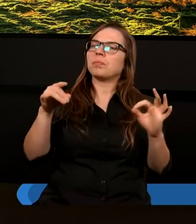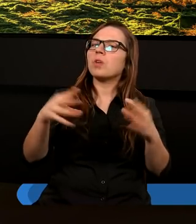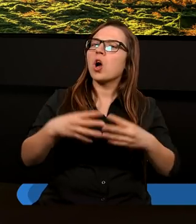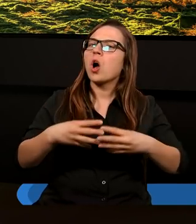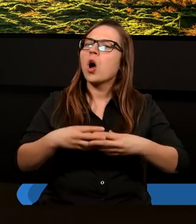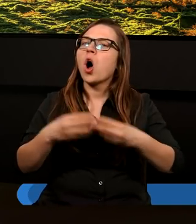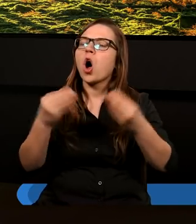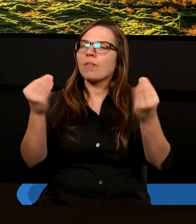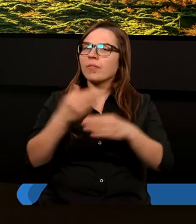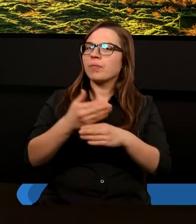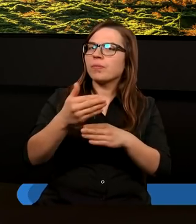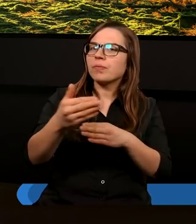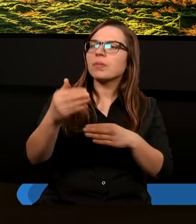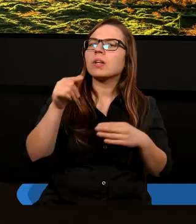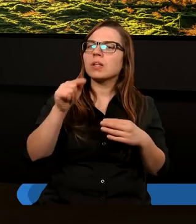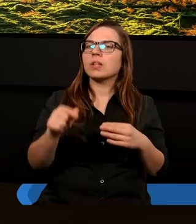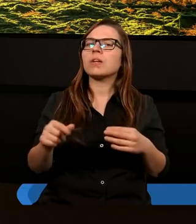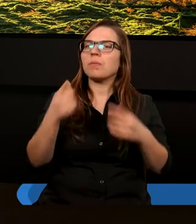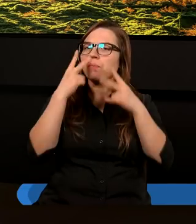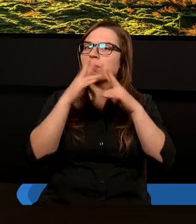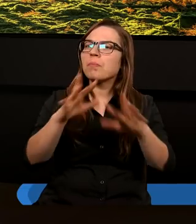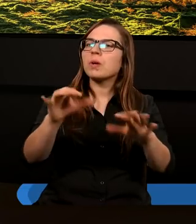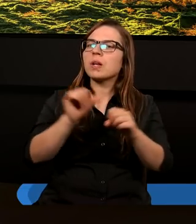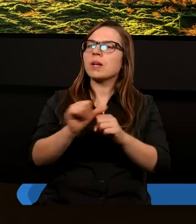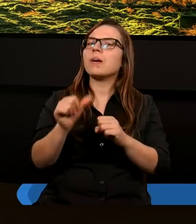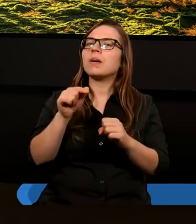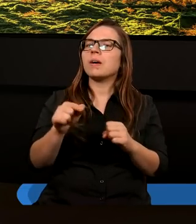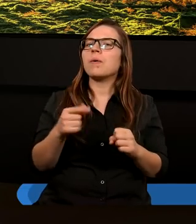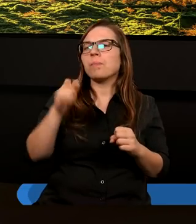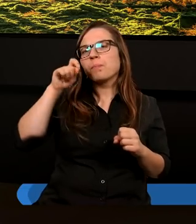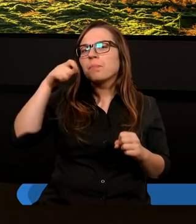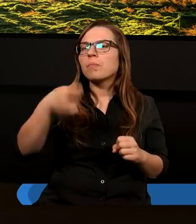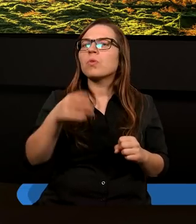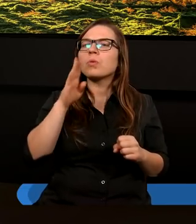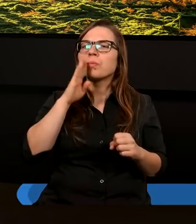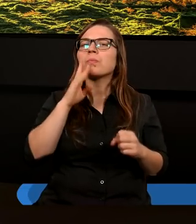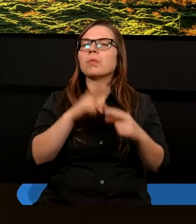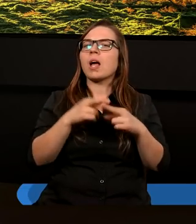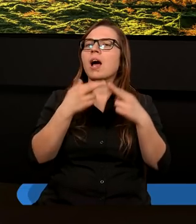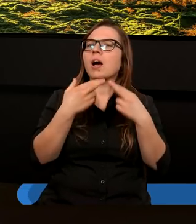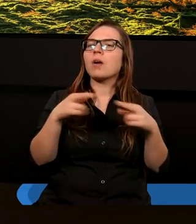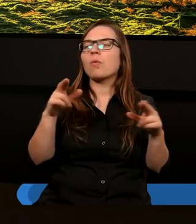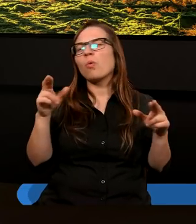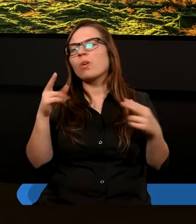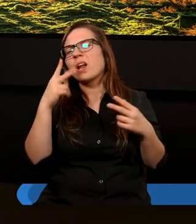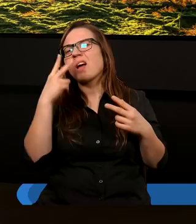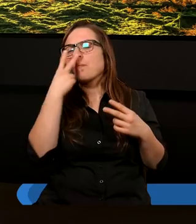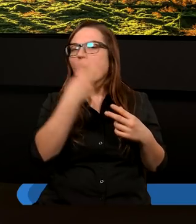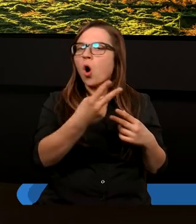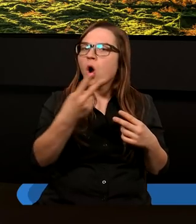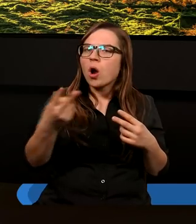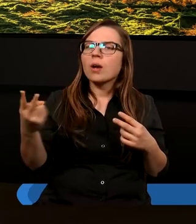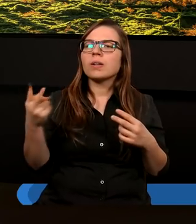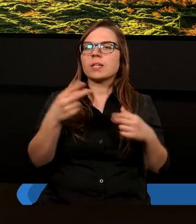liczebnym zaczęły się pojawiać wyzwania oparte na różnicy w poglądach pomiędzy